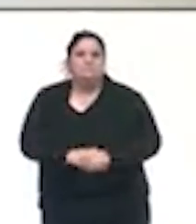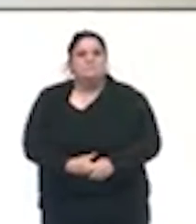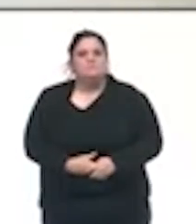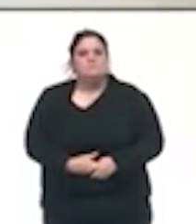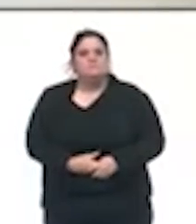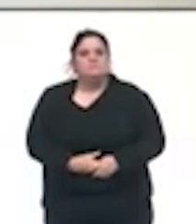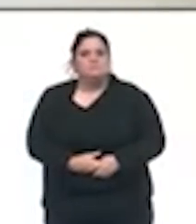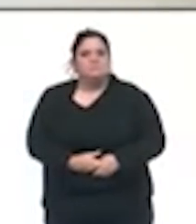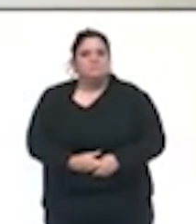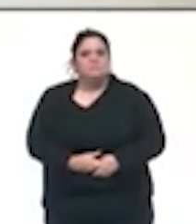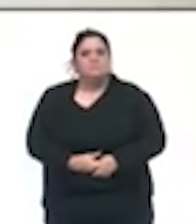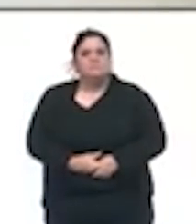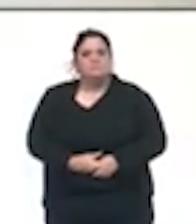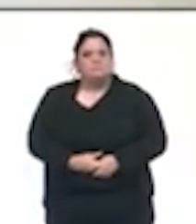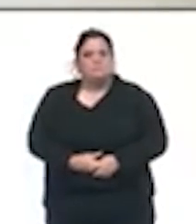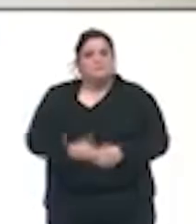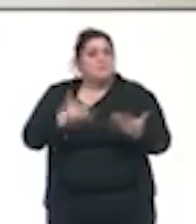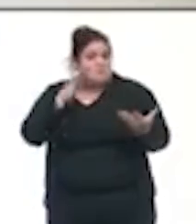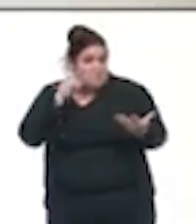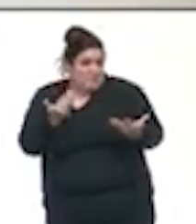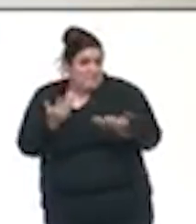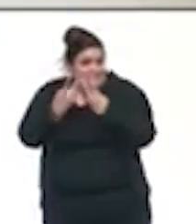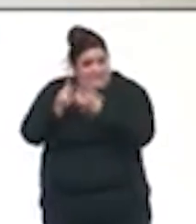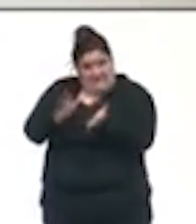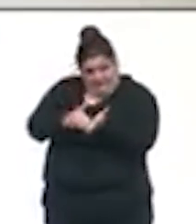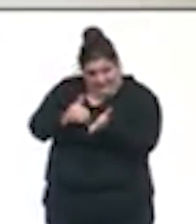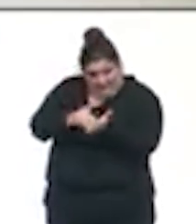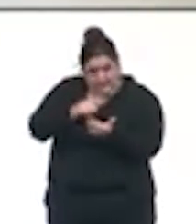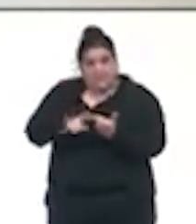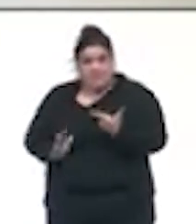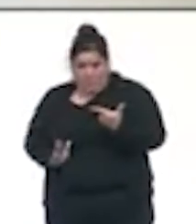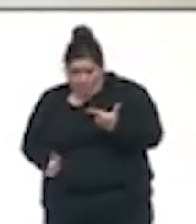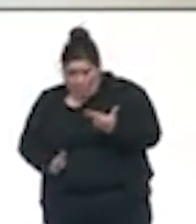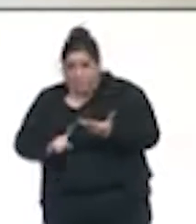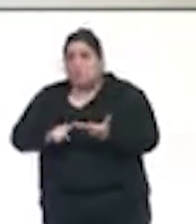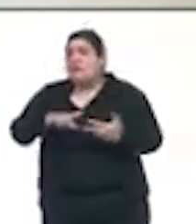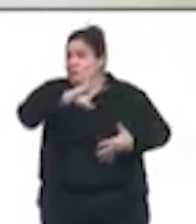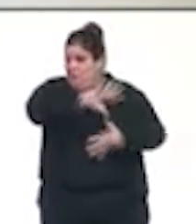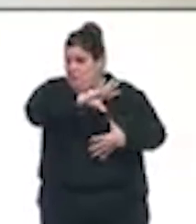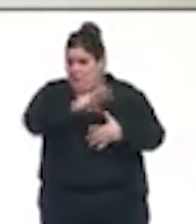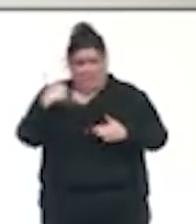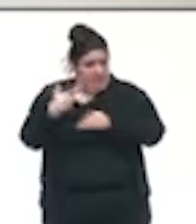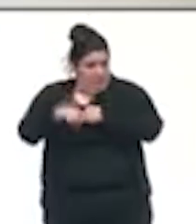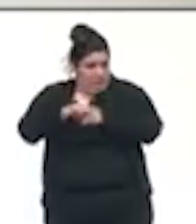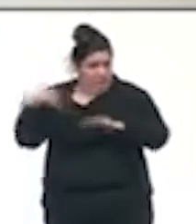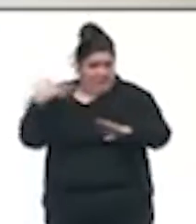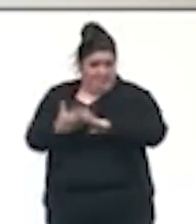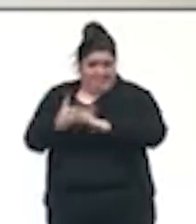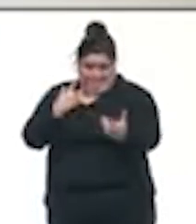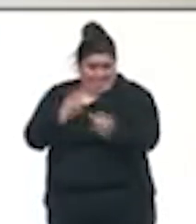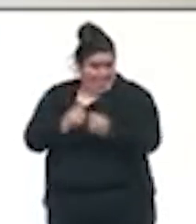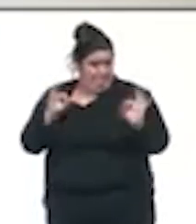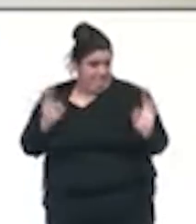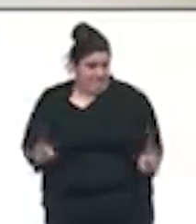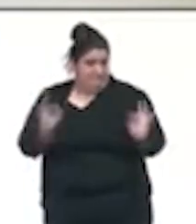C'est cette logique qui a été appliquée à Marseille, à Bordeaux et en Guadeloupe depuis deux semaines et dont j'ai annoncé qu'elles étaient